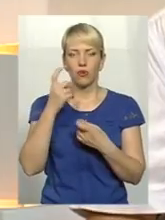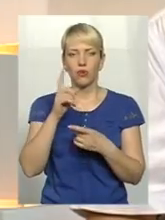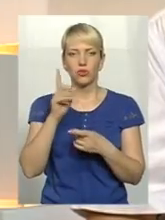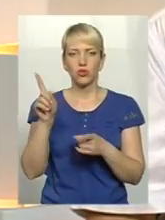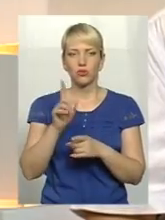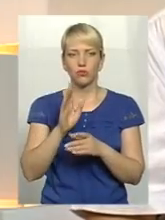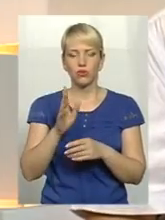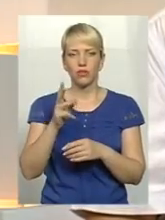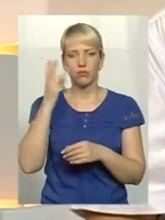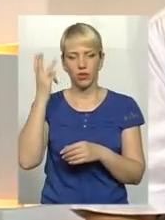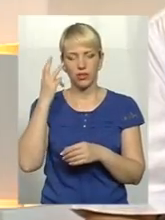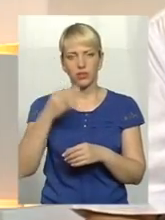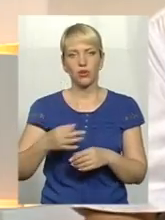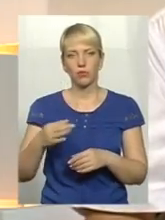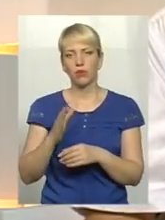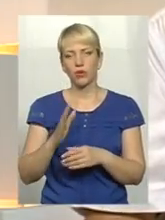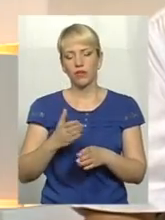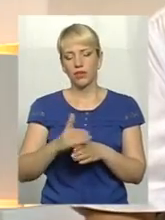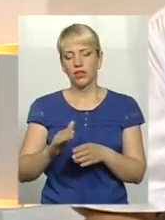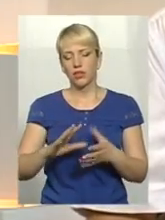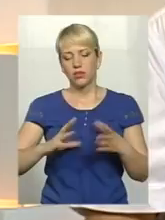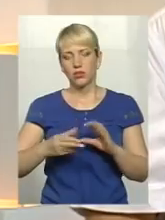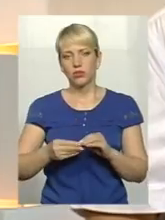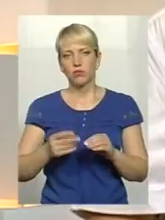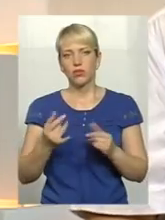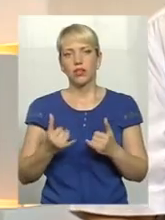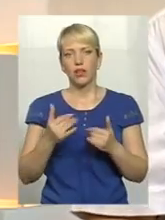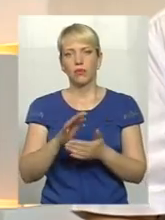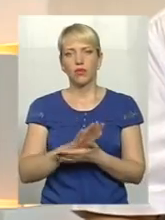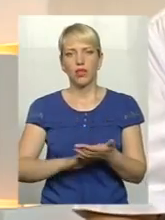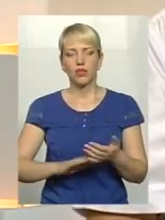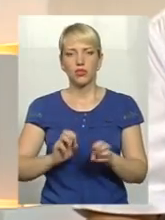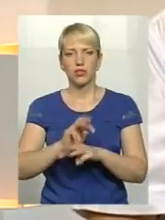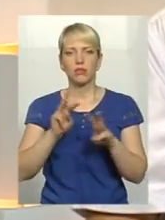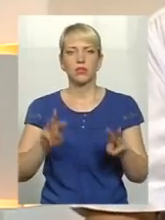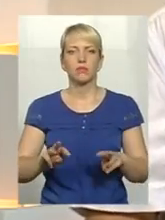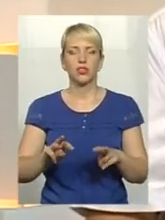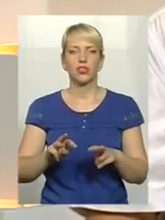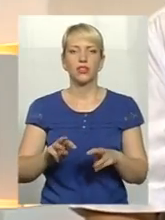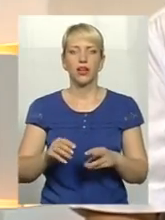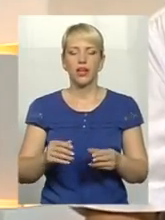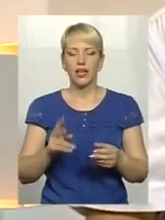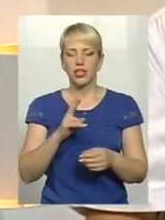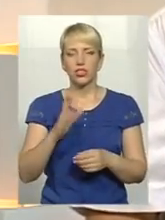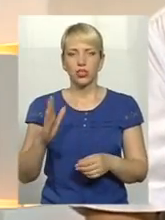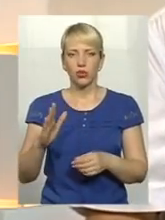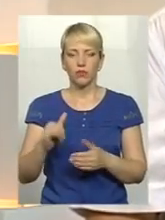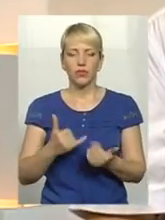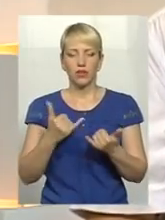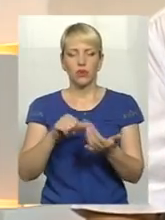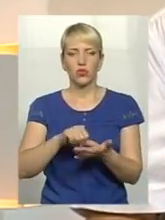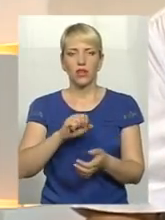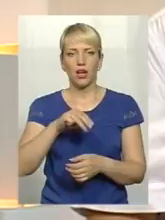у Хмельницькій області відповідна сума також для подальшого забезпечення житлом як учасників АТО,